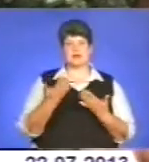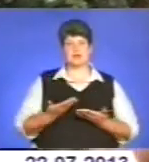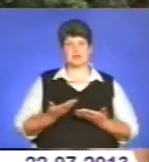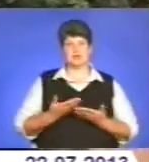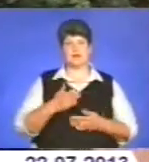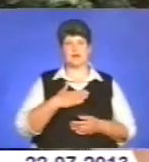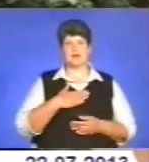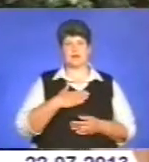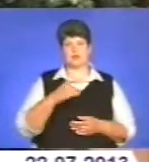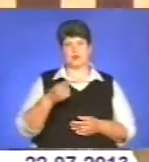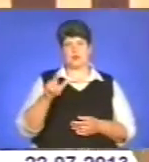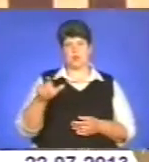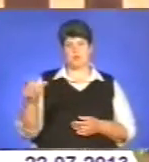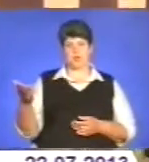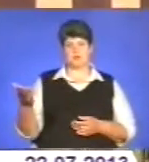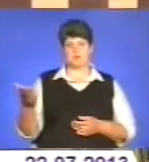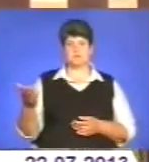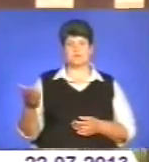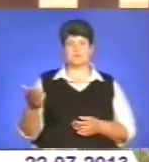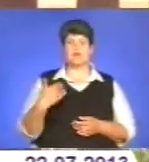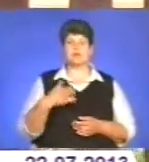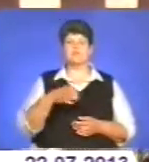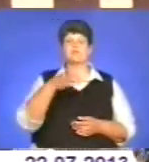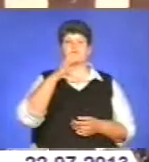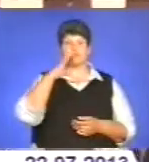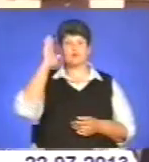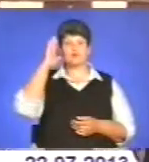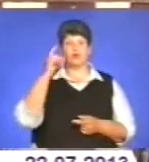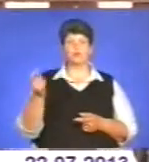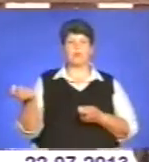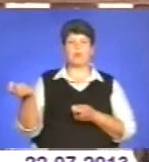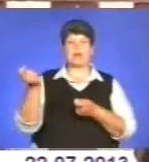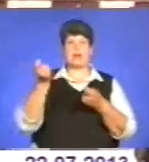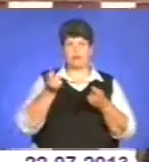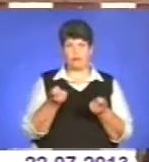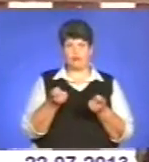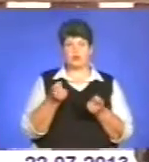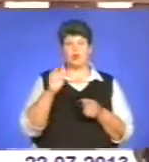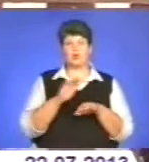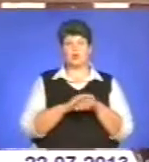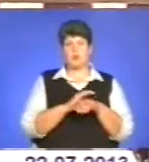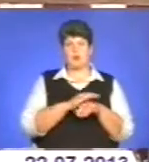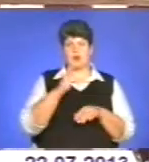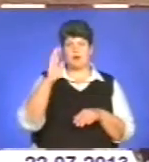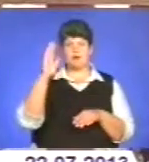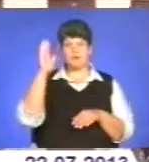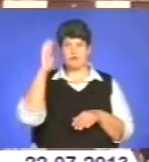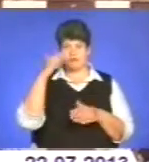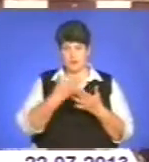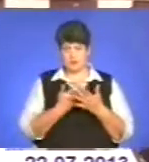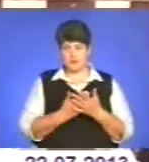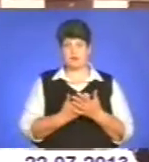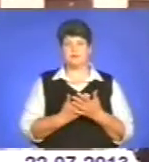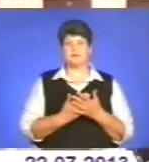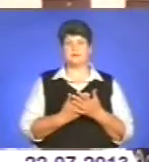тернополян. Звичайно, вживаю воду привозну, тому що привозять добра вода, а машини